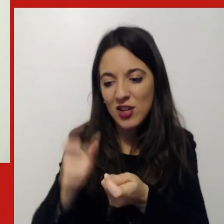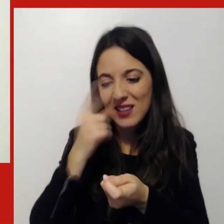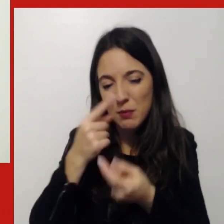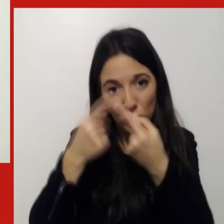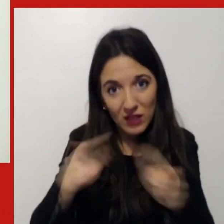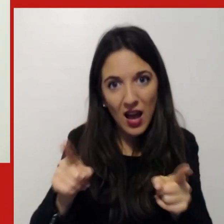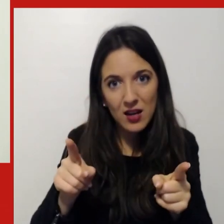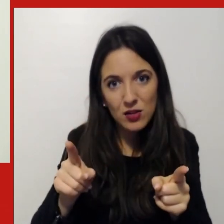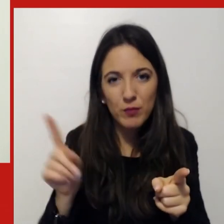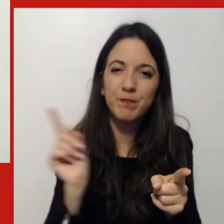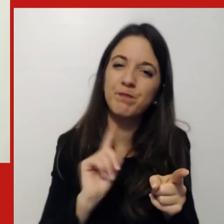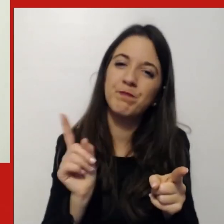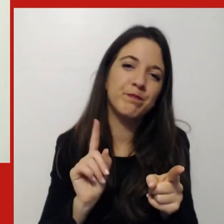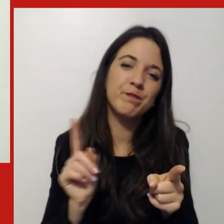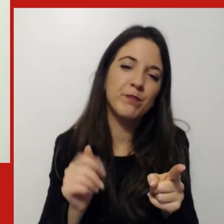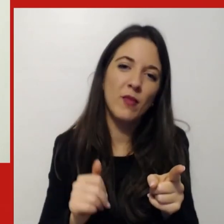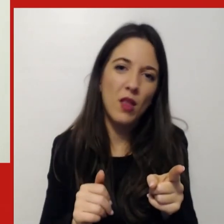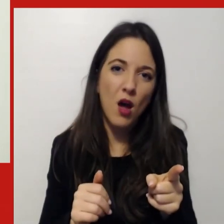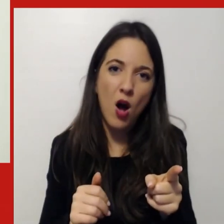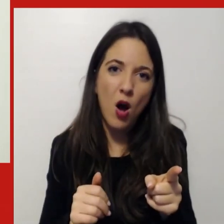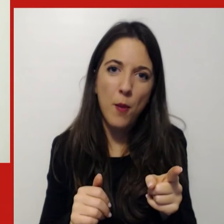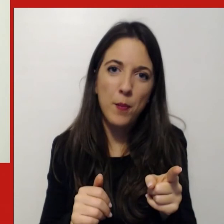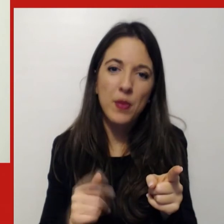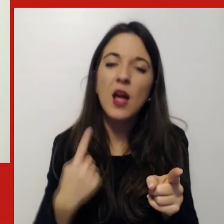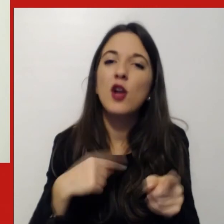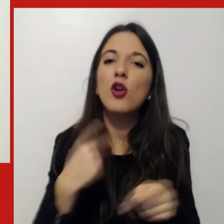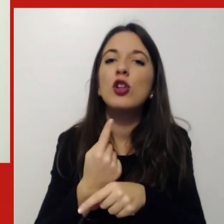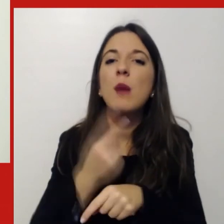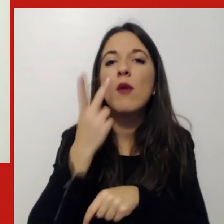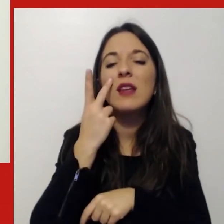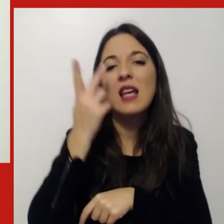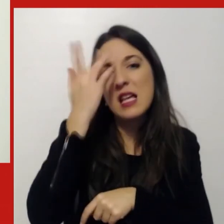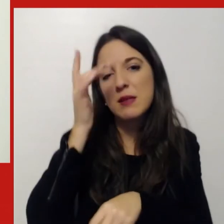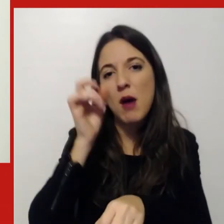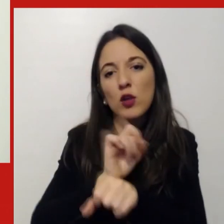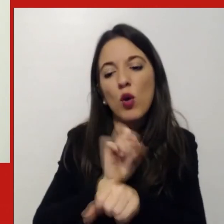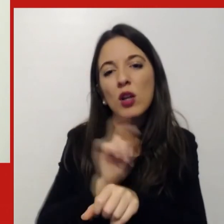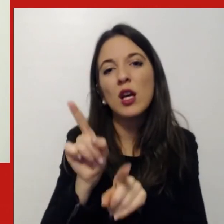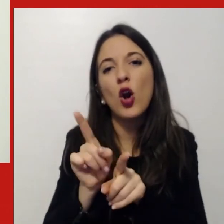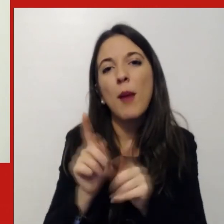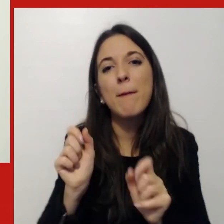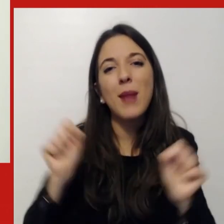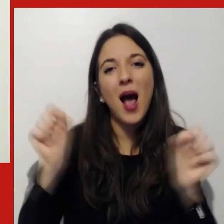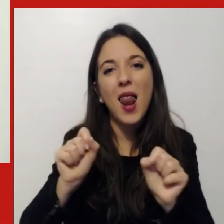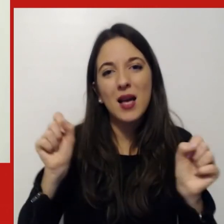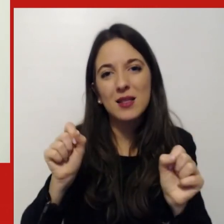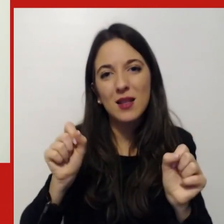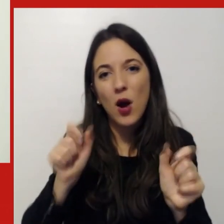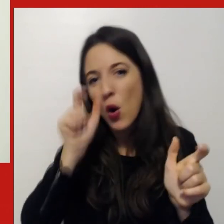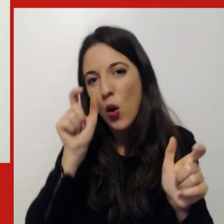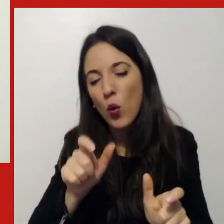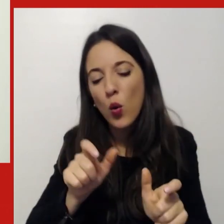'hanno quindi vediamo piuttosto lo smart working come una palestra cioè lo smart working